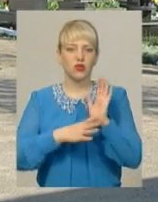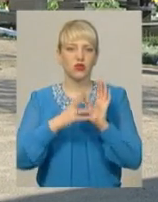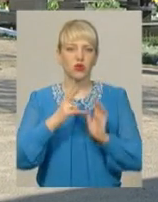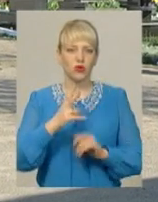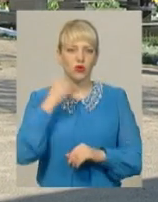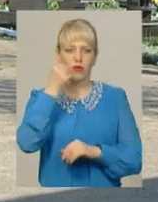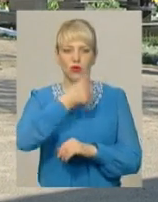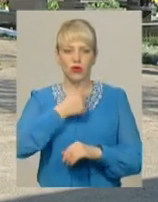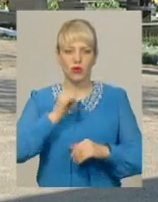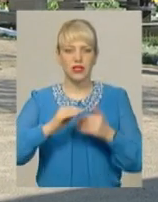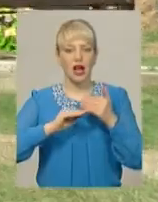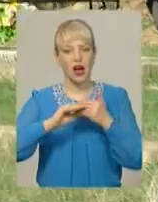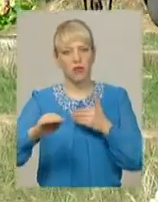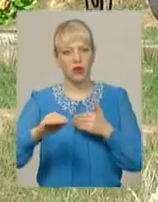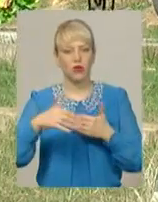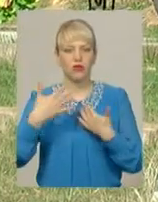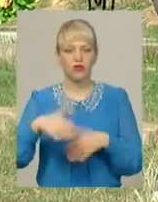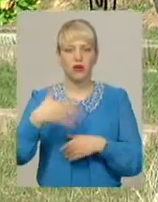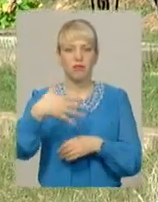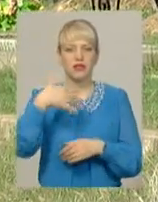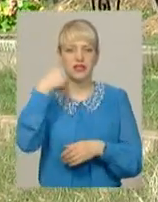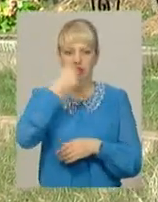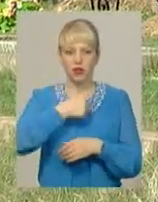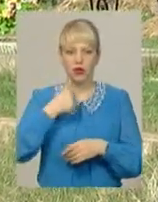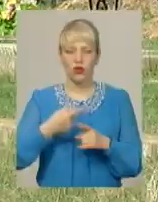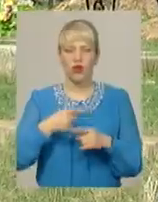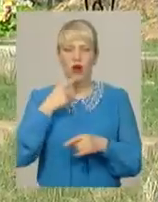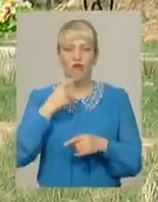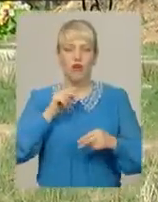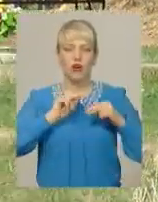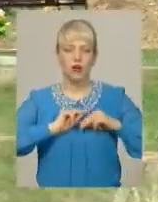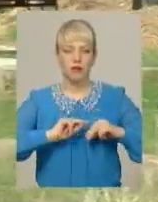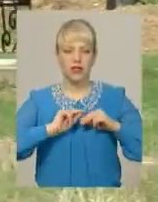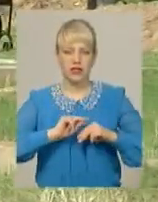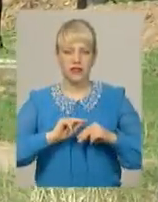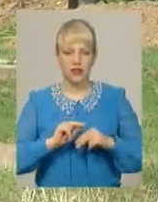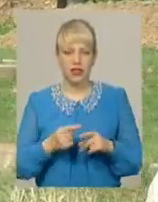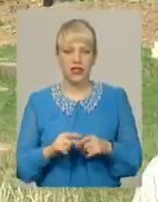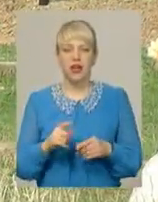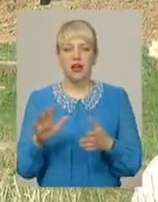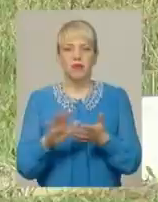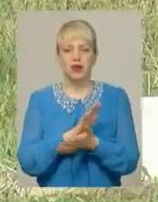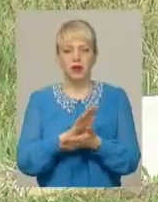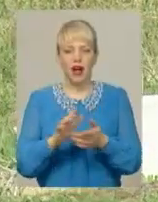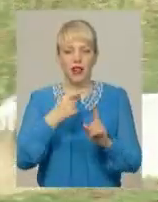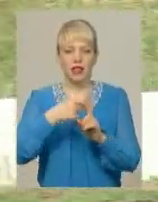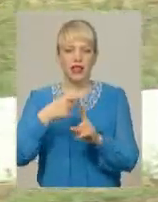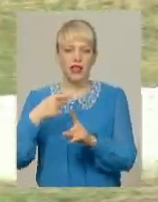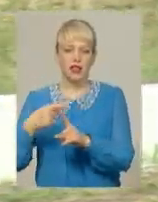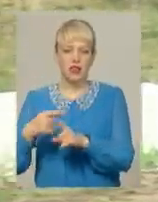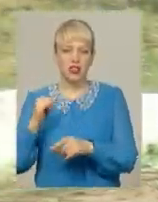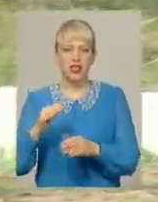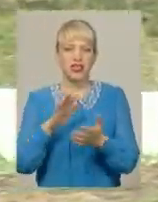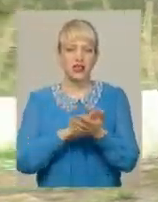побутових відходів більше півстоліття, каже Володимир Пеналюк. Він працівник Керман-Ленецького комунального підприємства, прибиральники кладовища і сміттєзвалища.